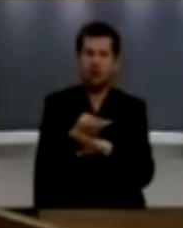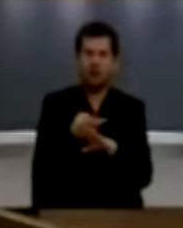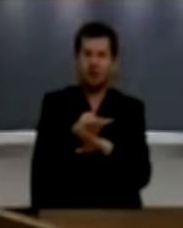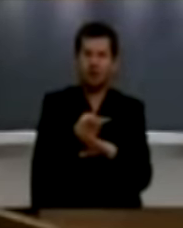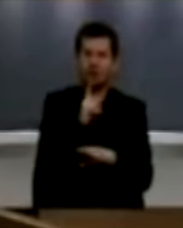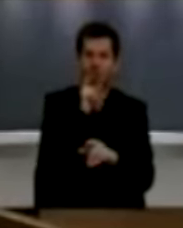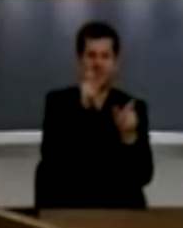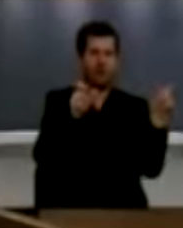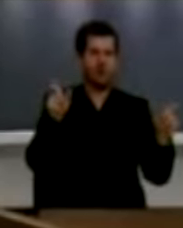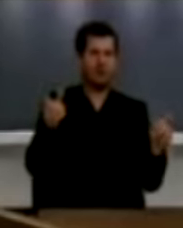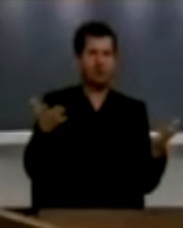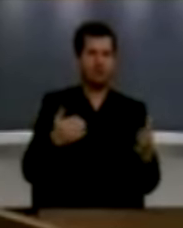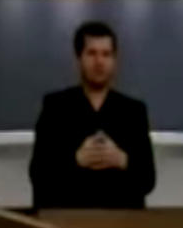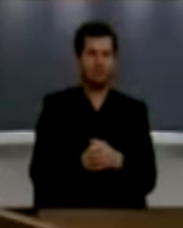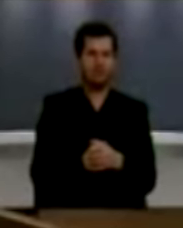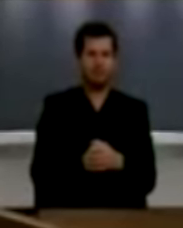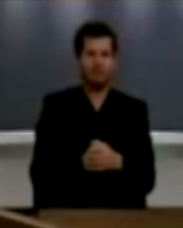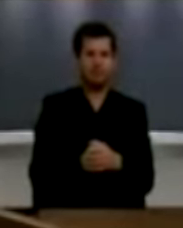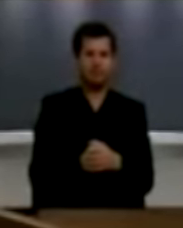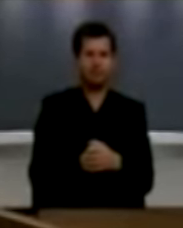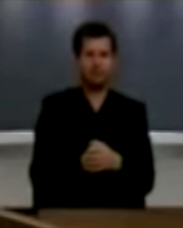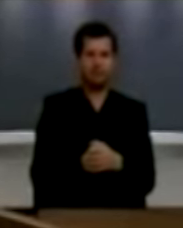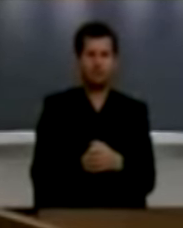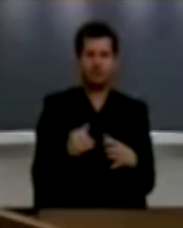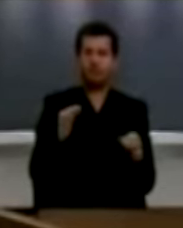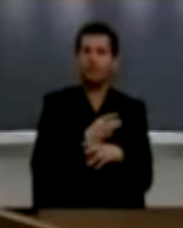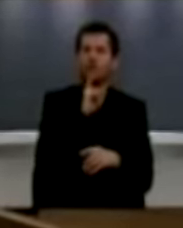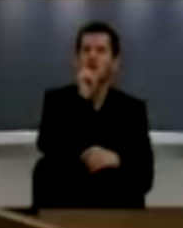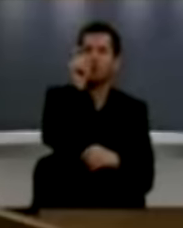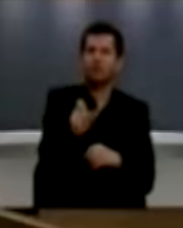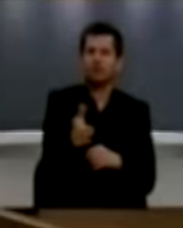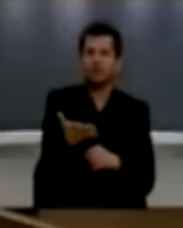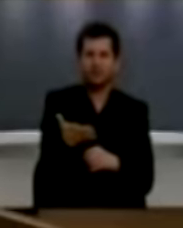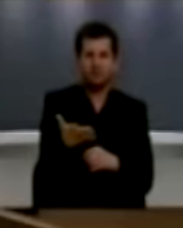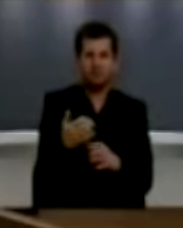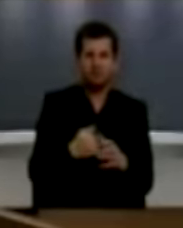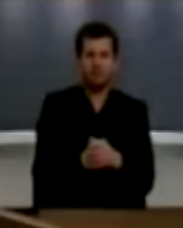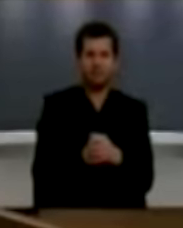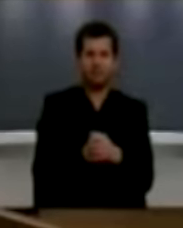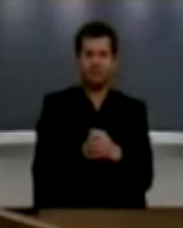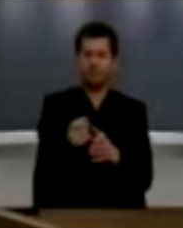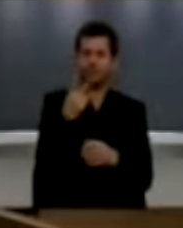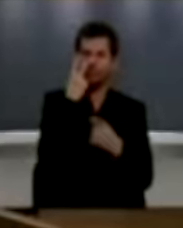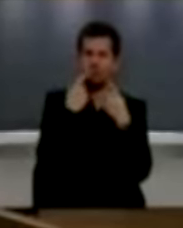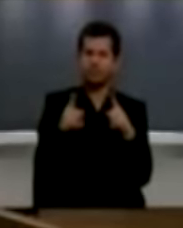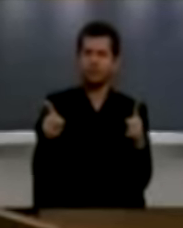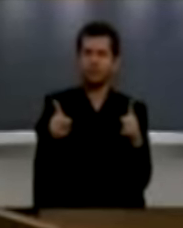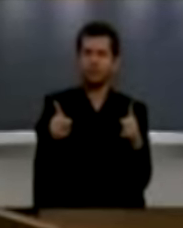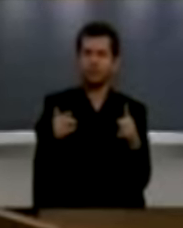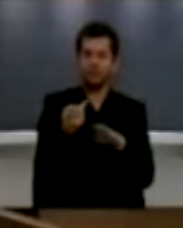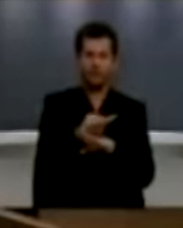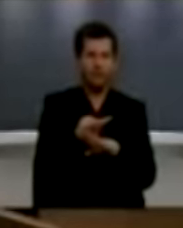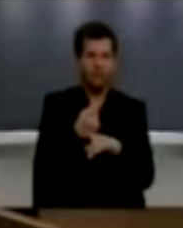fatëve individuale. Fatë i individual i kujdo është thelsisht irrelevant këndrual fatit